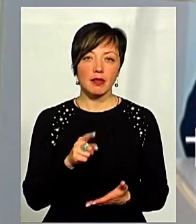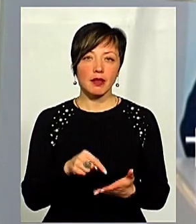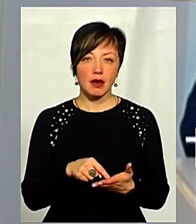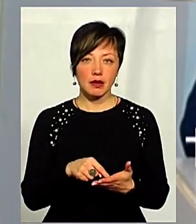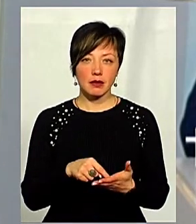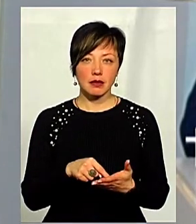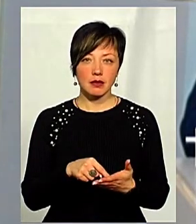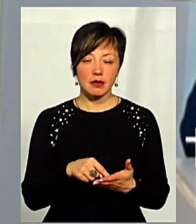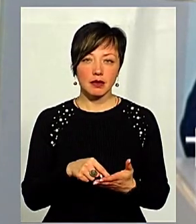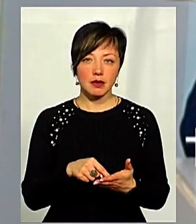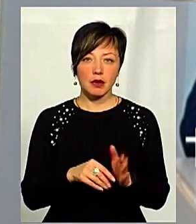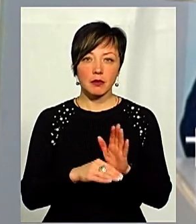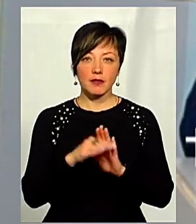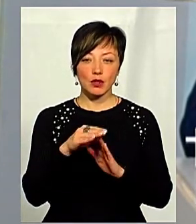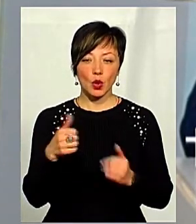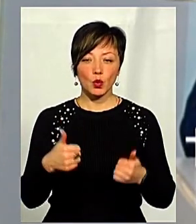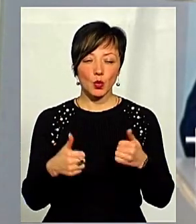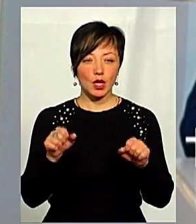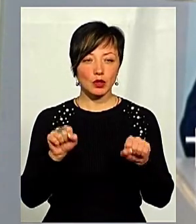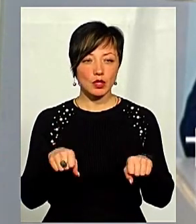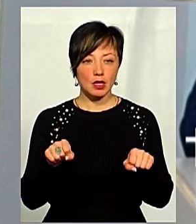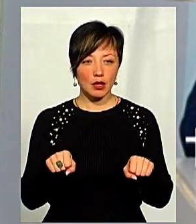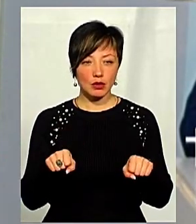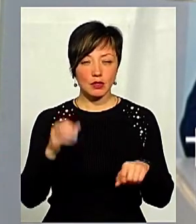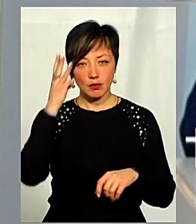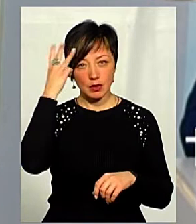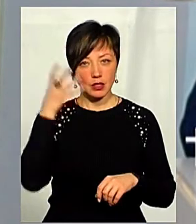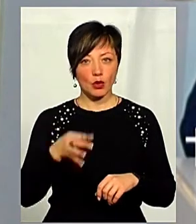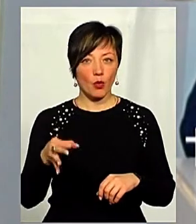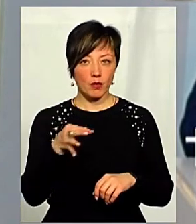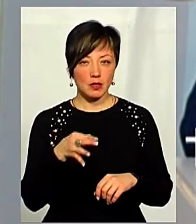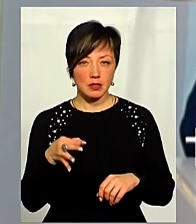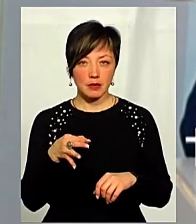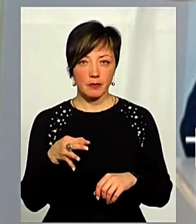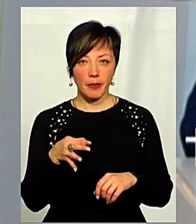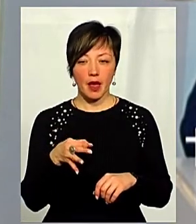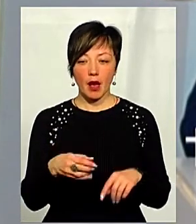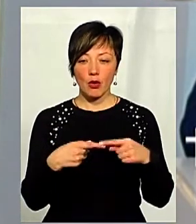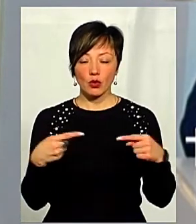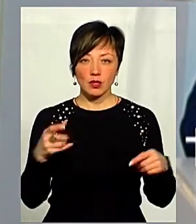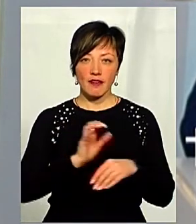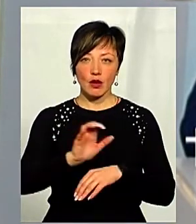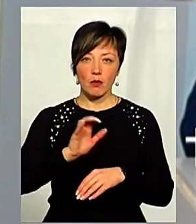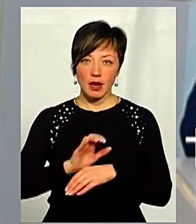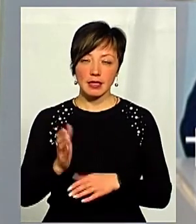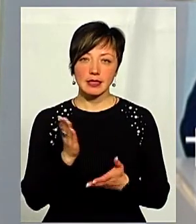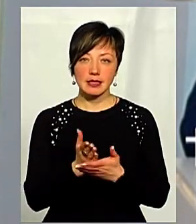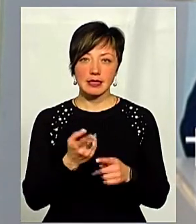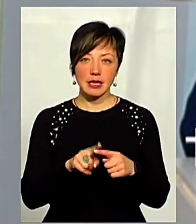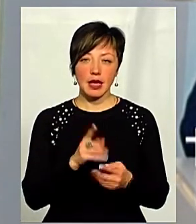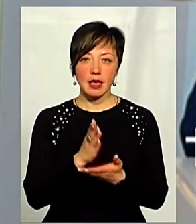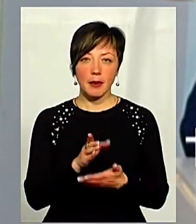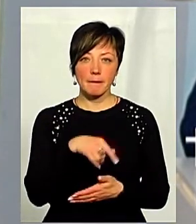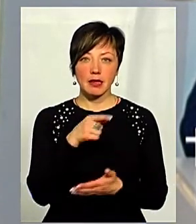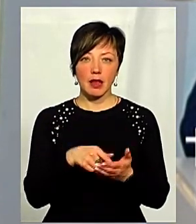розвитку підвищення конкурентної здатності в Хмельницькій області, продукція, яка виробляється тут. Це є питання